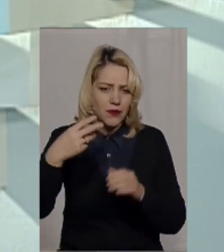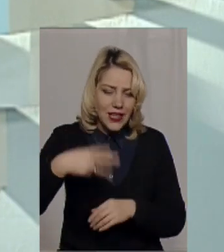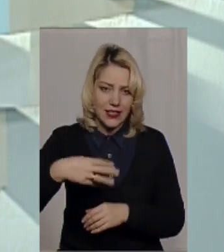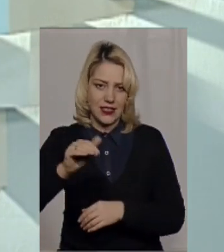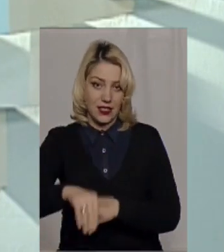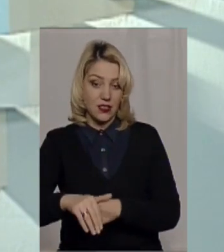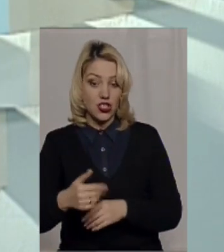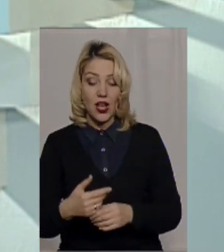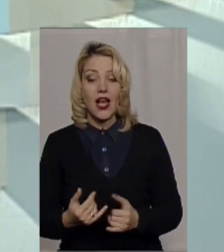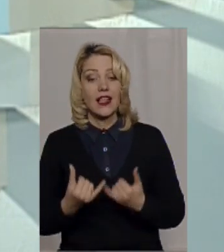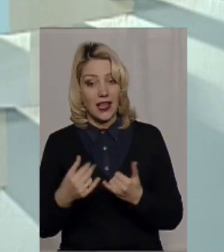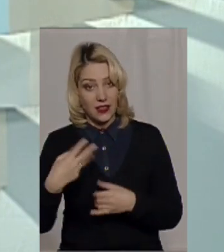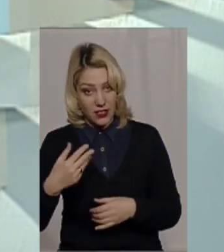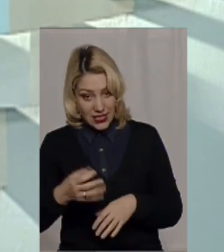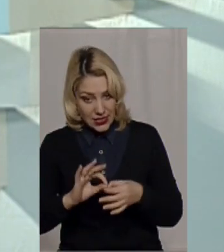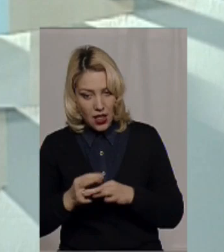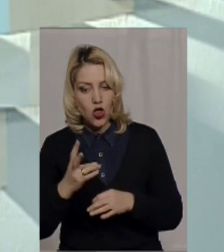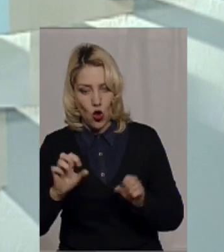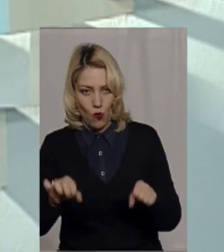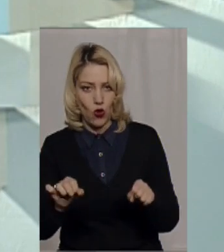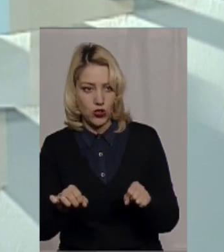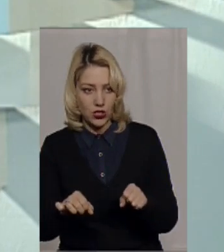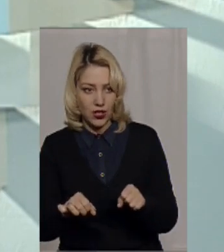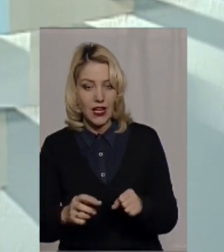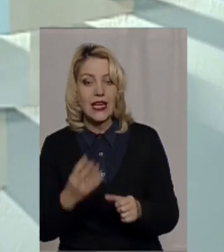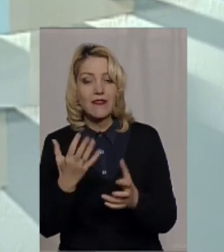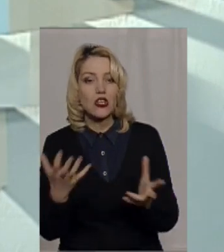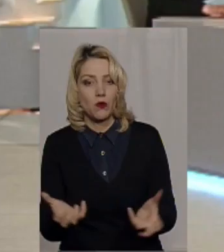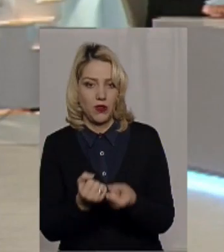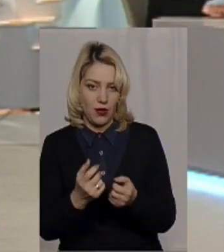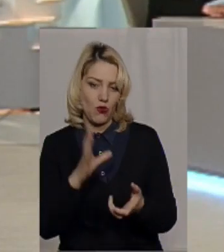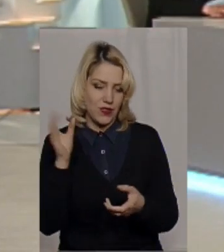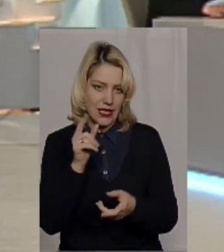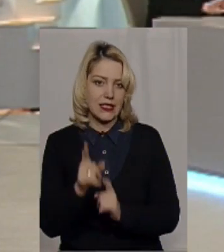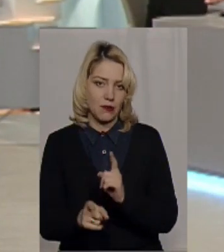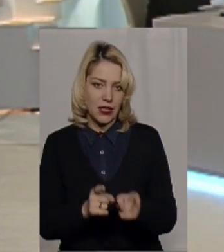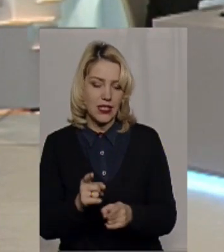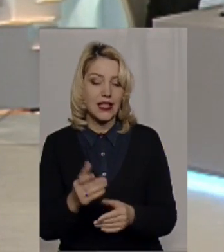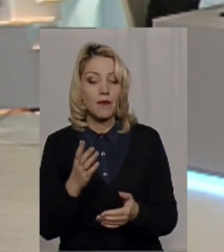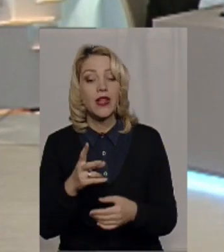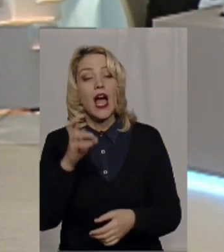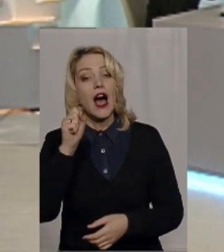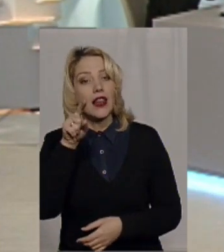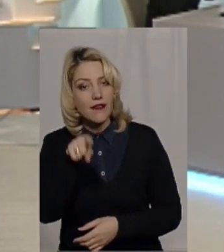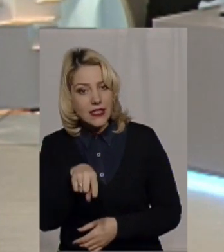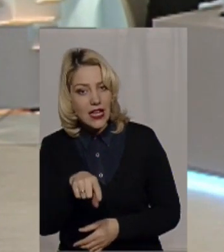складно, але можливо. Ну за вашої підтримки все зміниться. Але все ж таки є такі громади, які